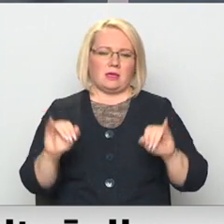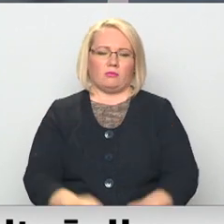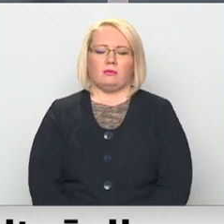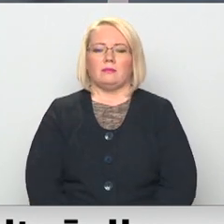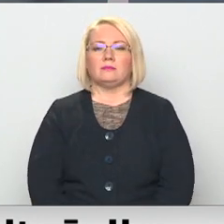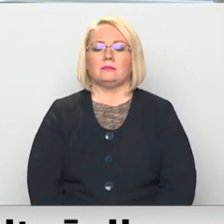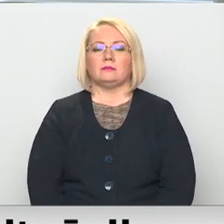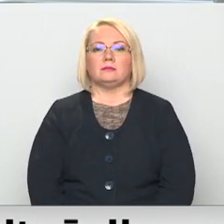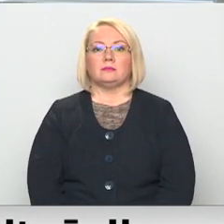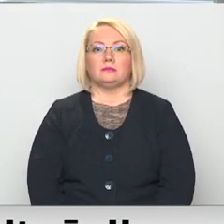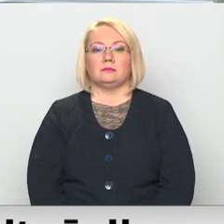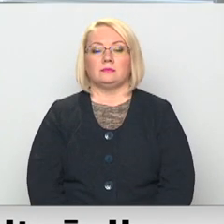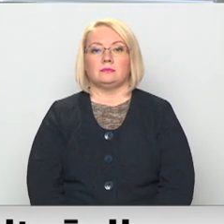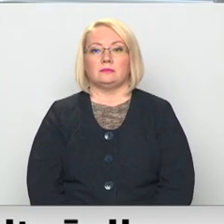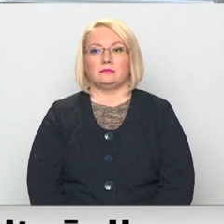līcīte.